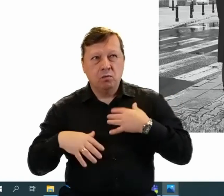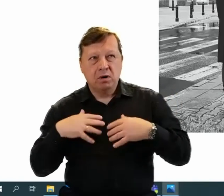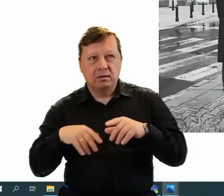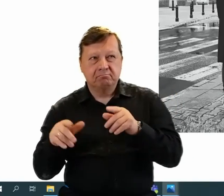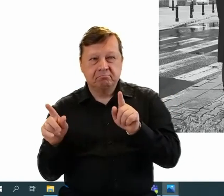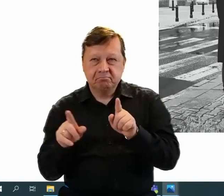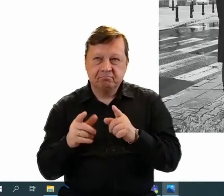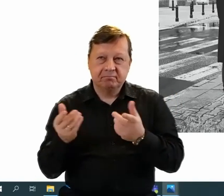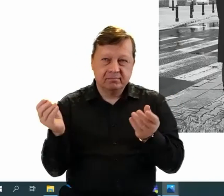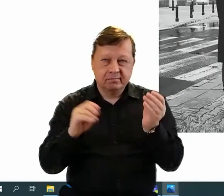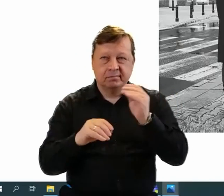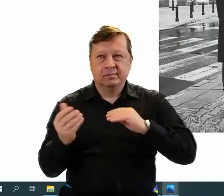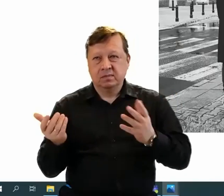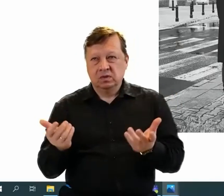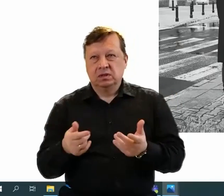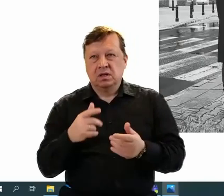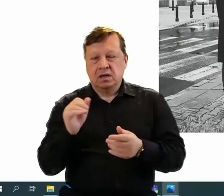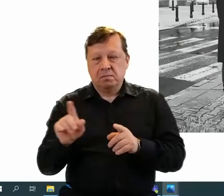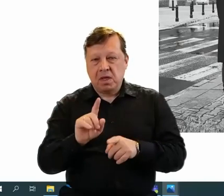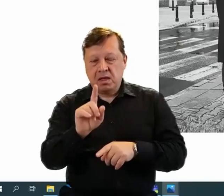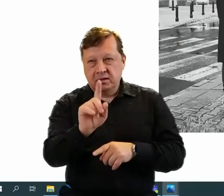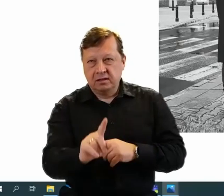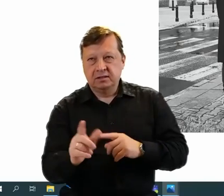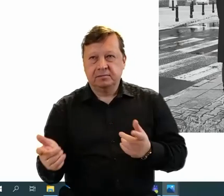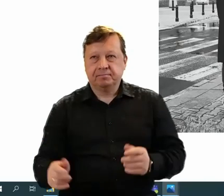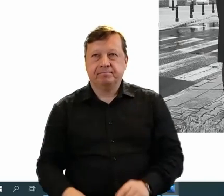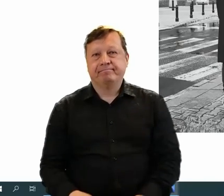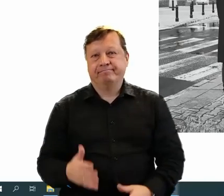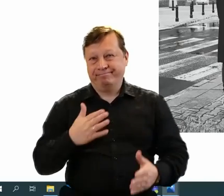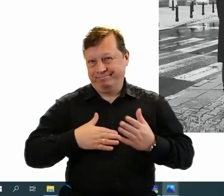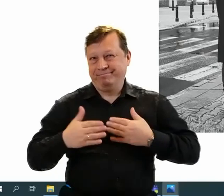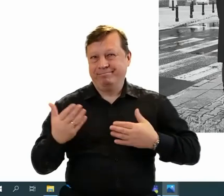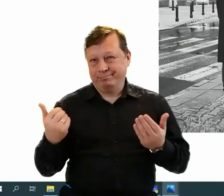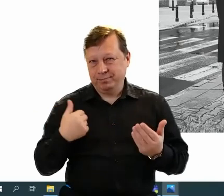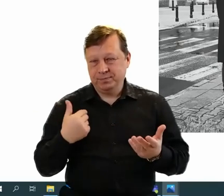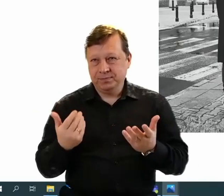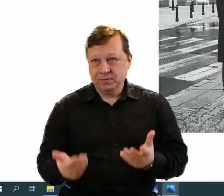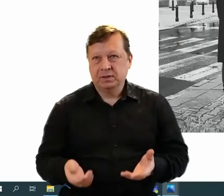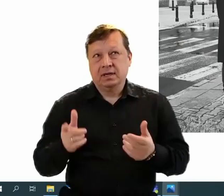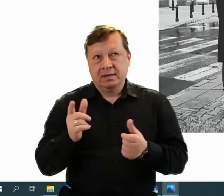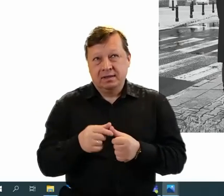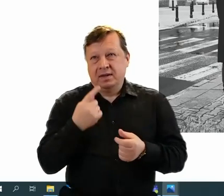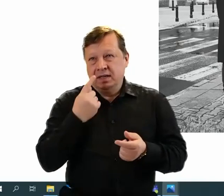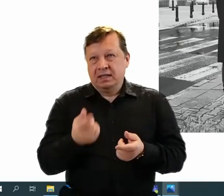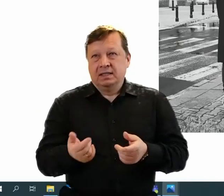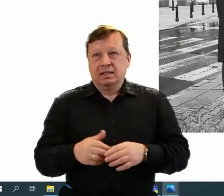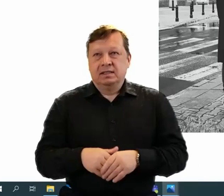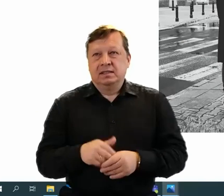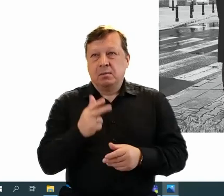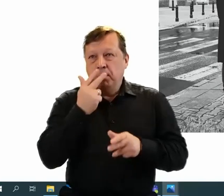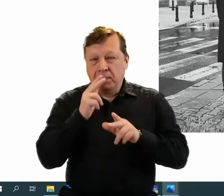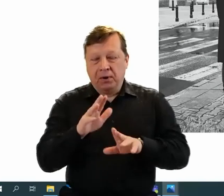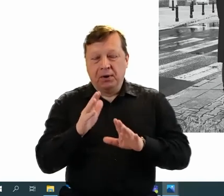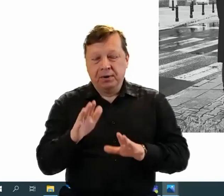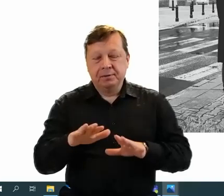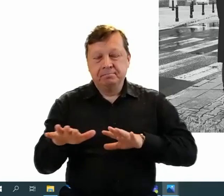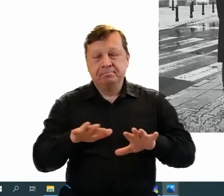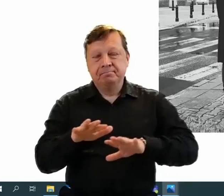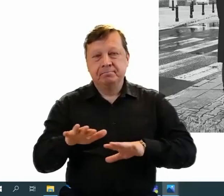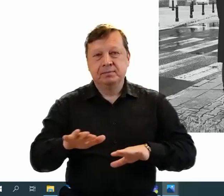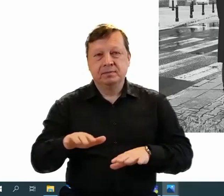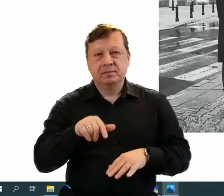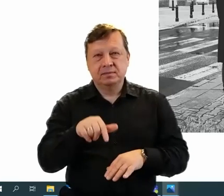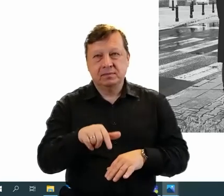stawienie się sprawia nam dużą satysfakcję. Ale z drugiej strony jest też jakimś elementem takiego właśnie pokazania miejsca.